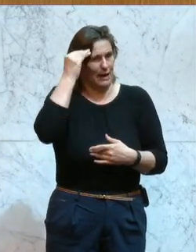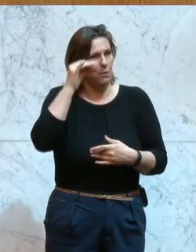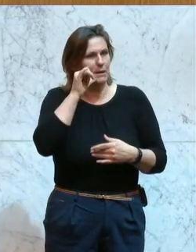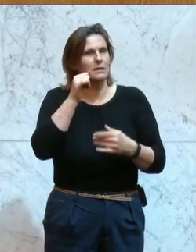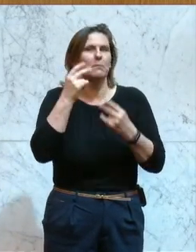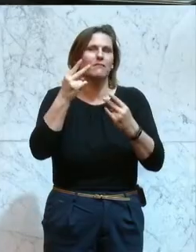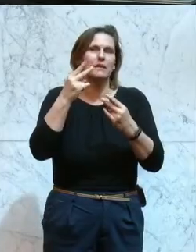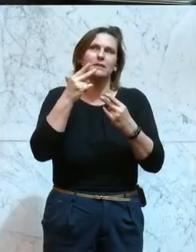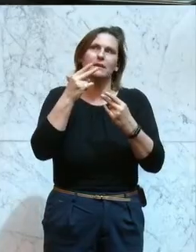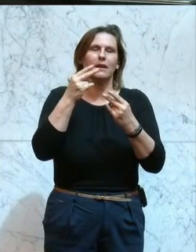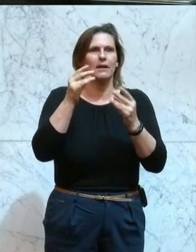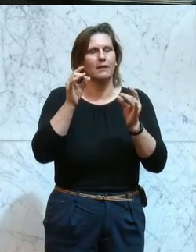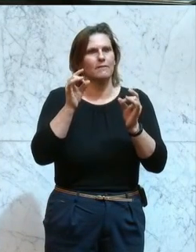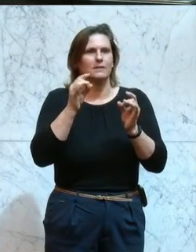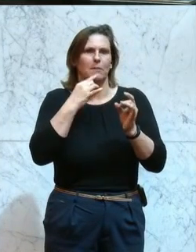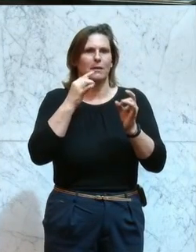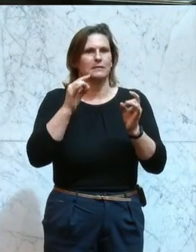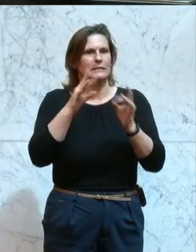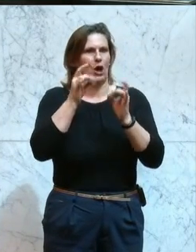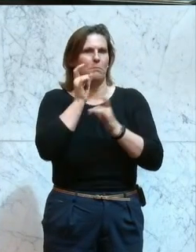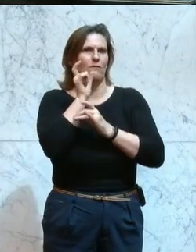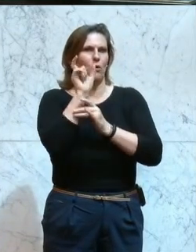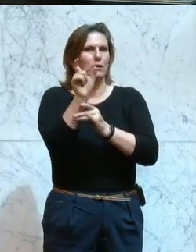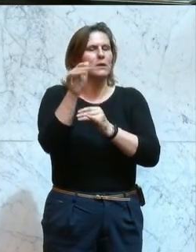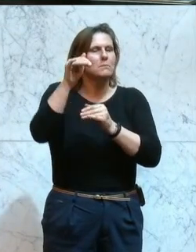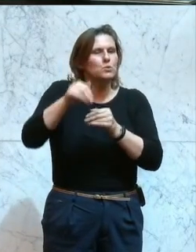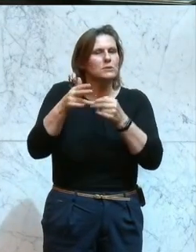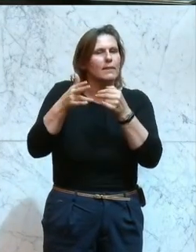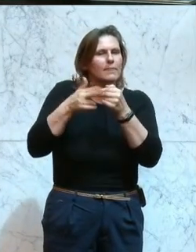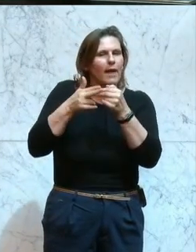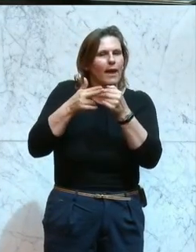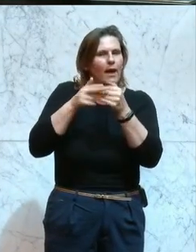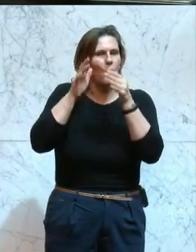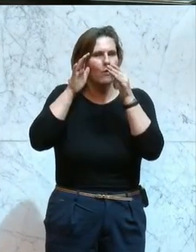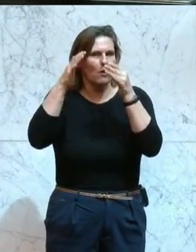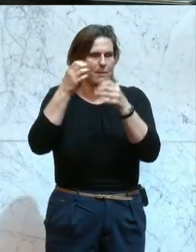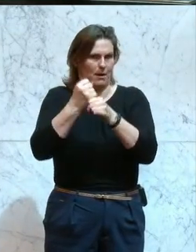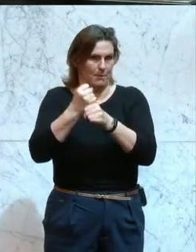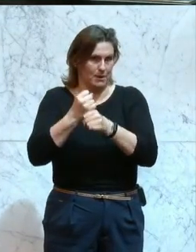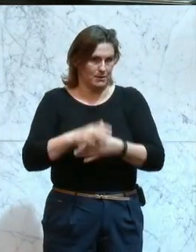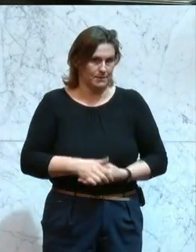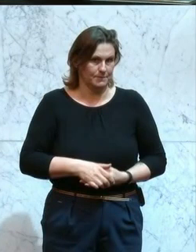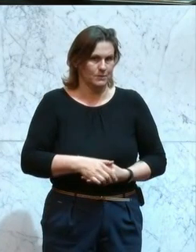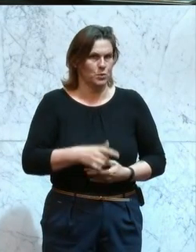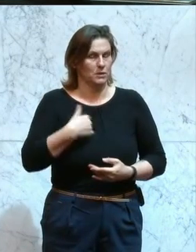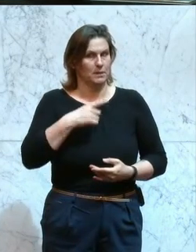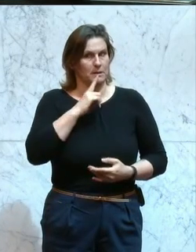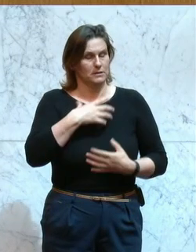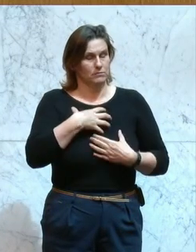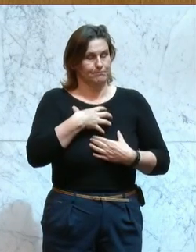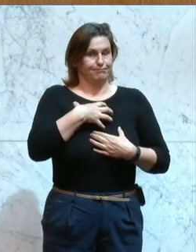Zauberwort. Dann geht das. Und was haben wir noch gelernt? Das hat mich, ehrlich gesagt, etwas entsetzt.